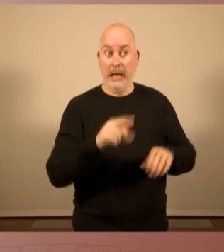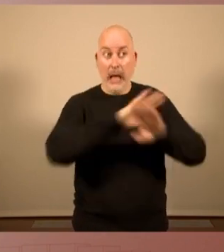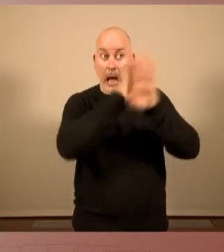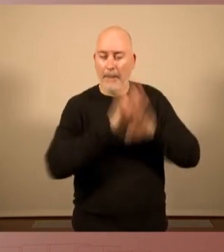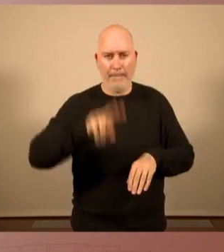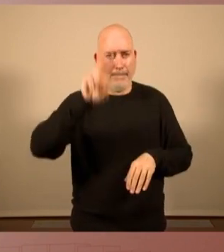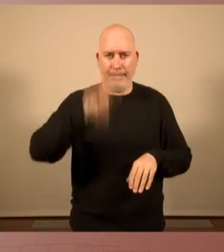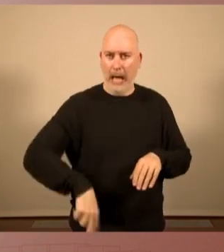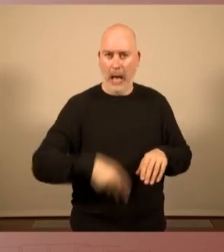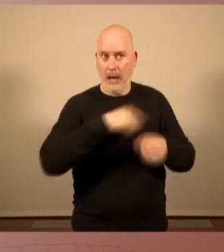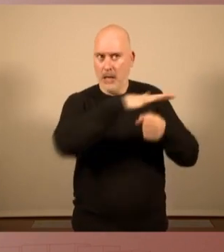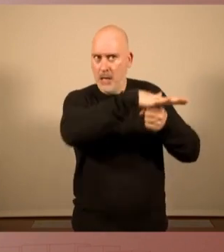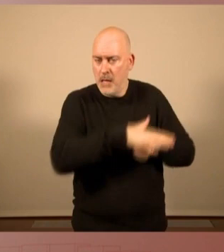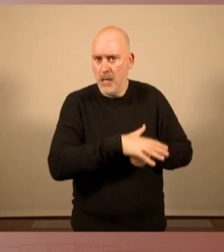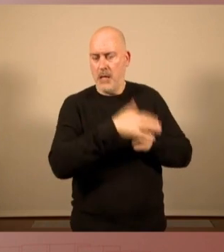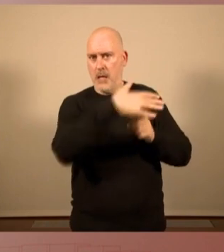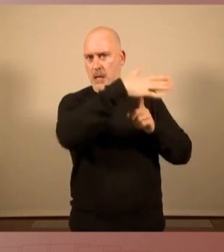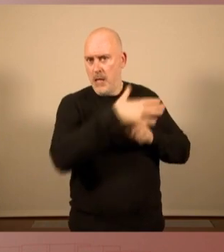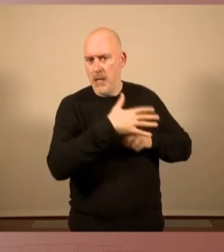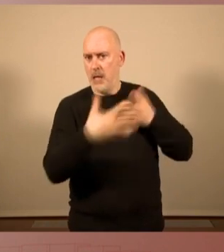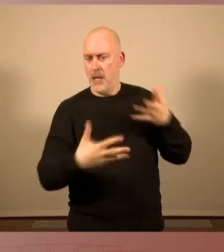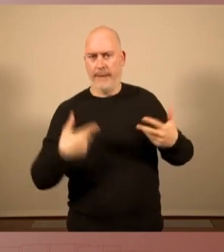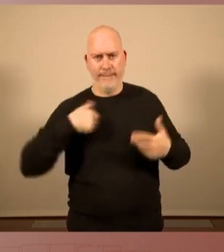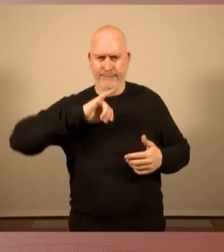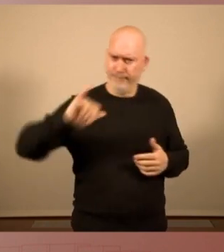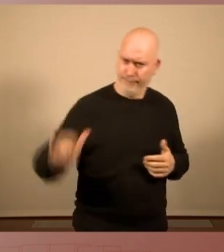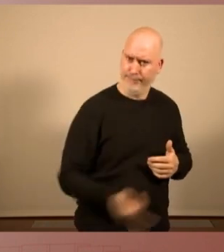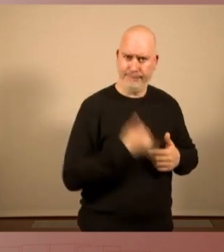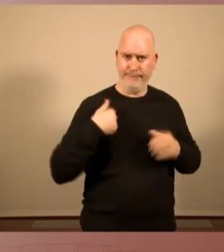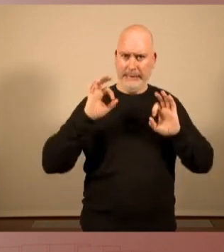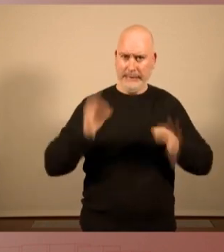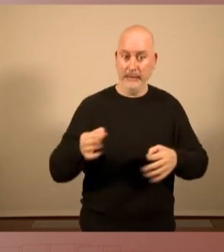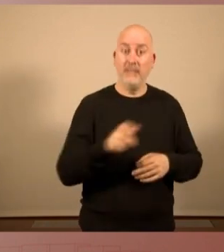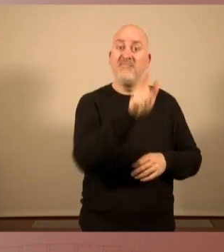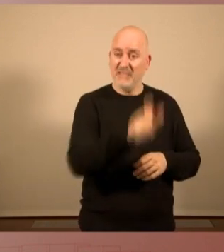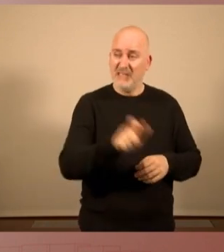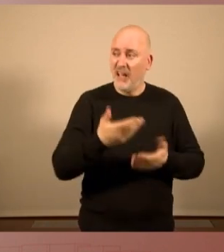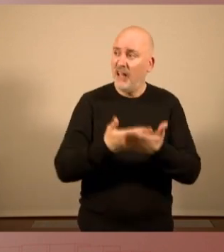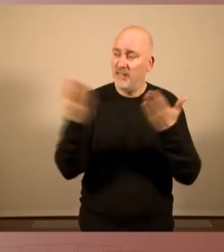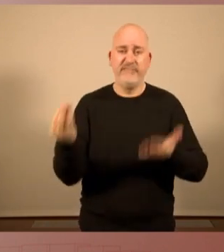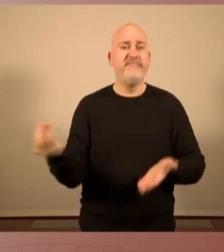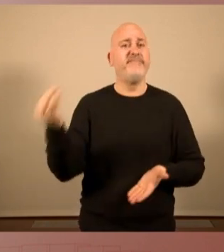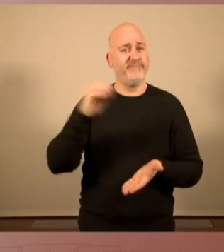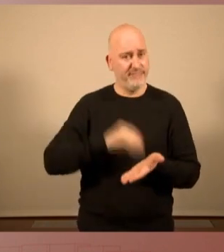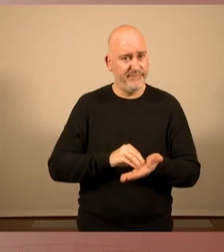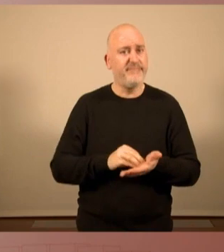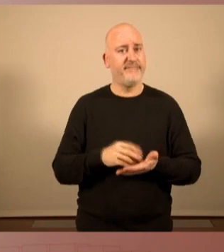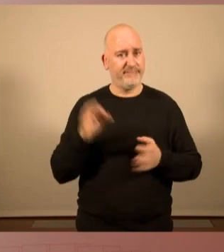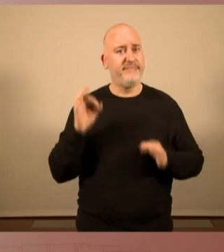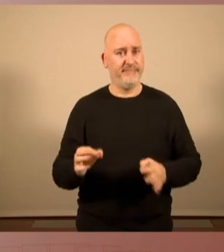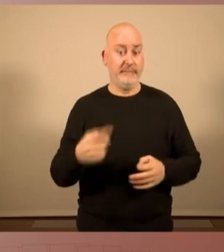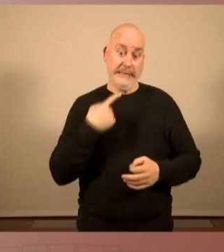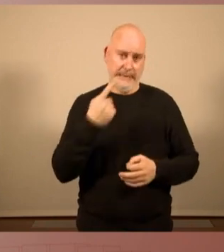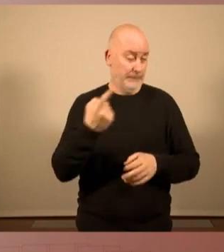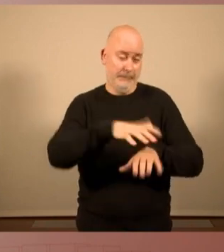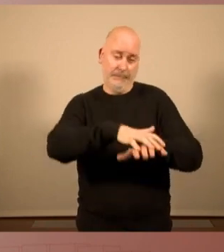repressió i malgrat aquest esgotament la ciutadania ha tornat a dir aquest cop de forma